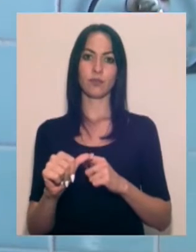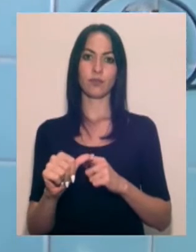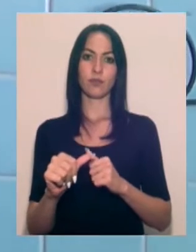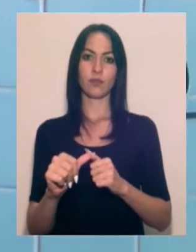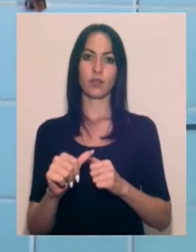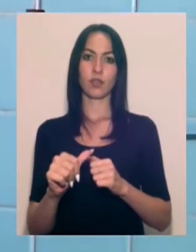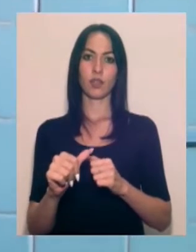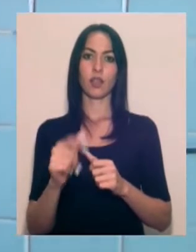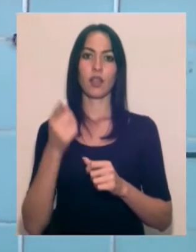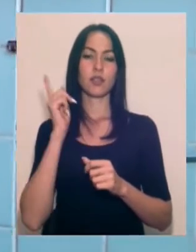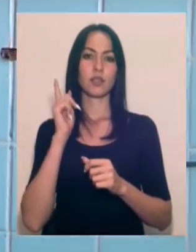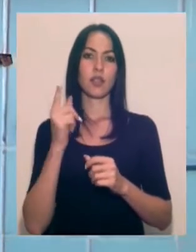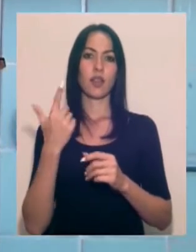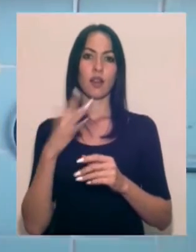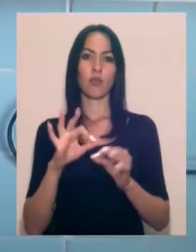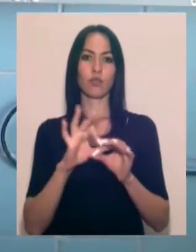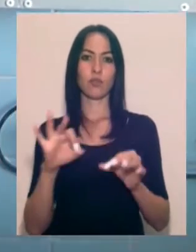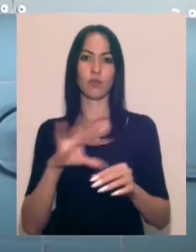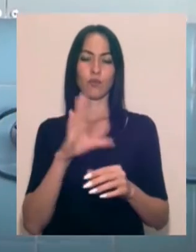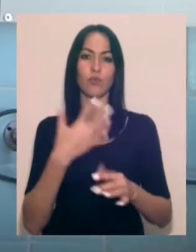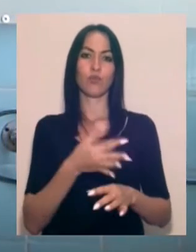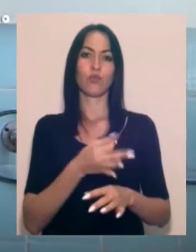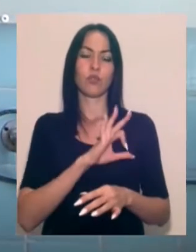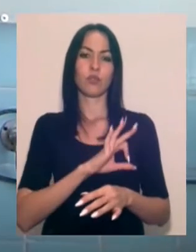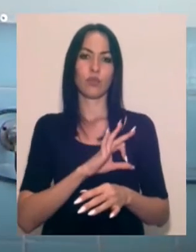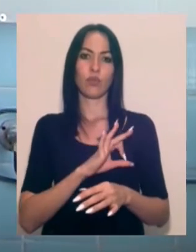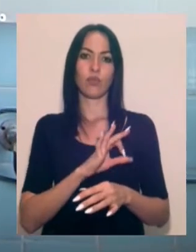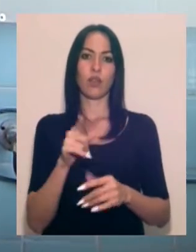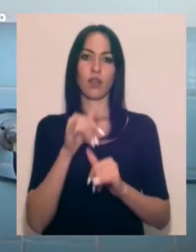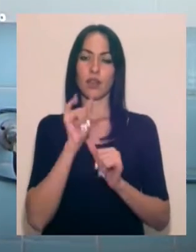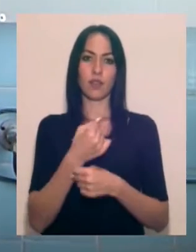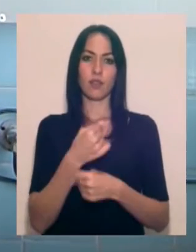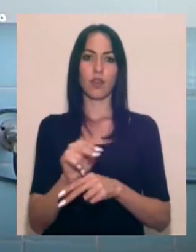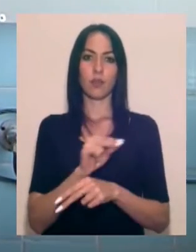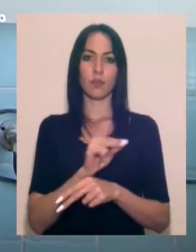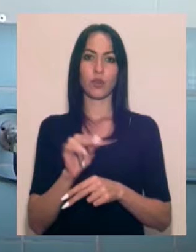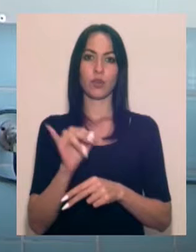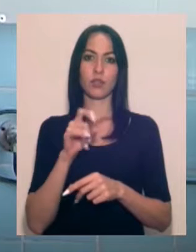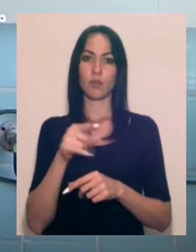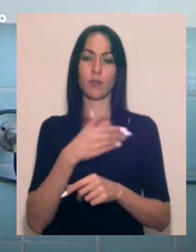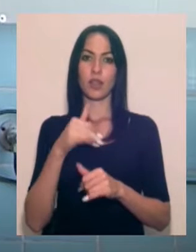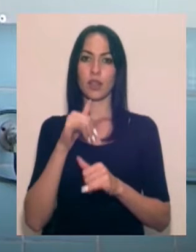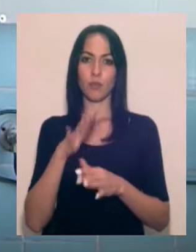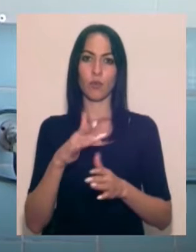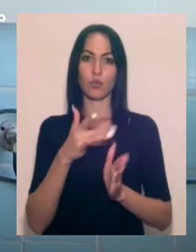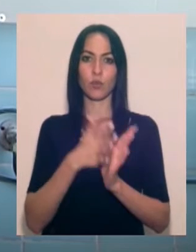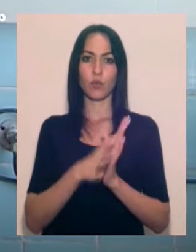Стара мережа, яка вже зношена, вона не подлягає ремонту через зношеність металу. Ми не можемо паяти, бо